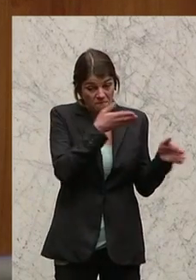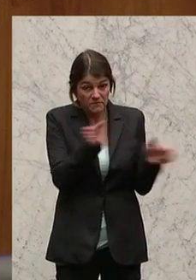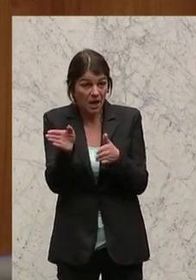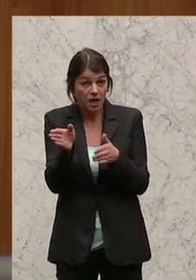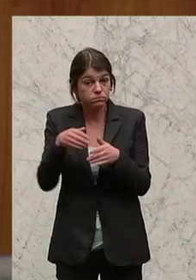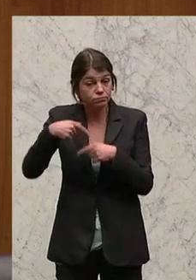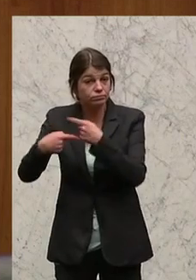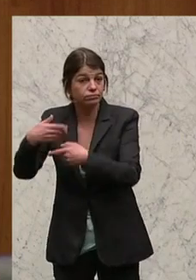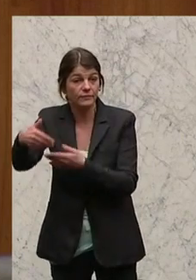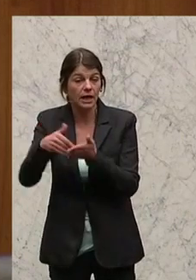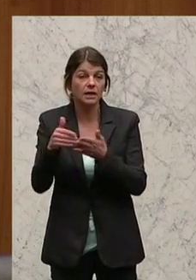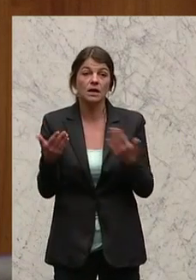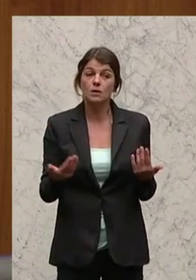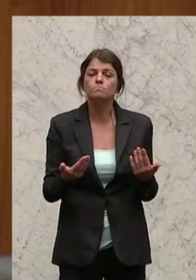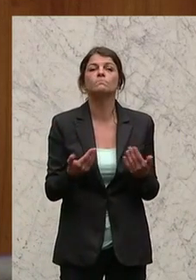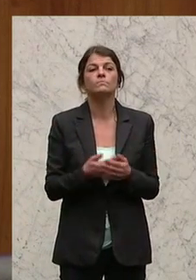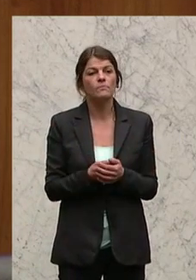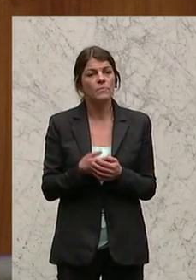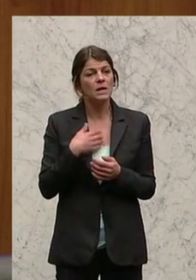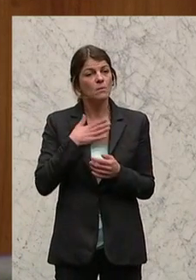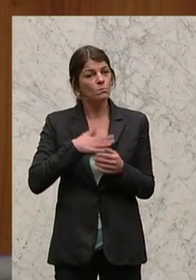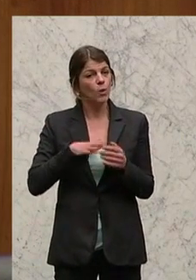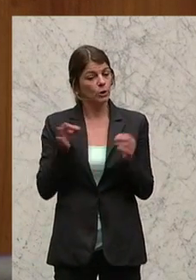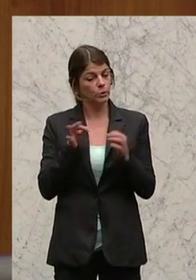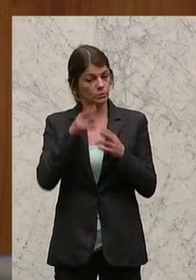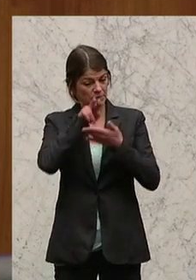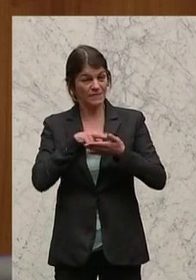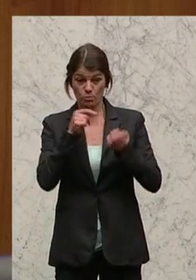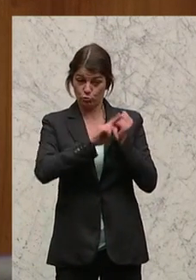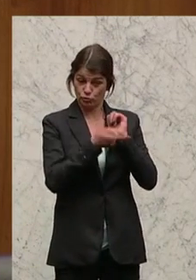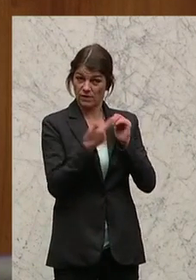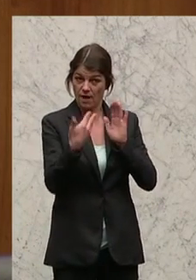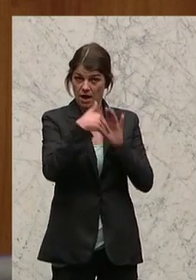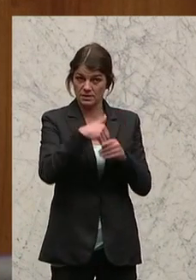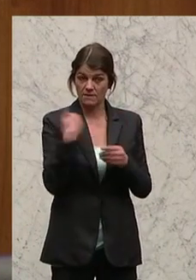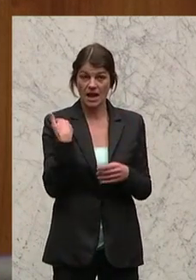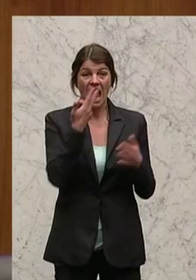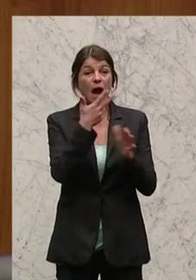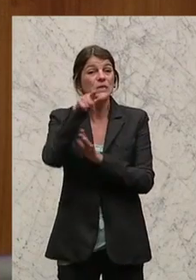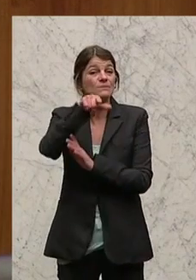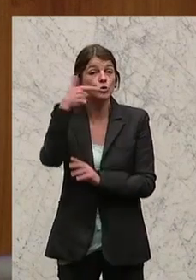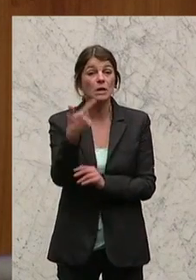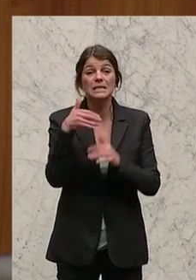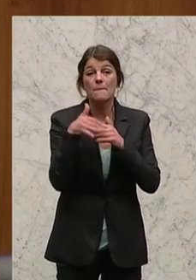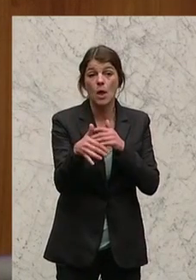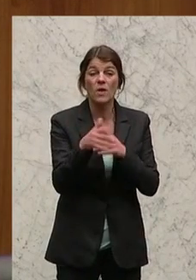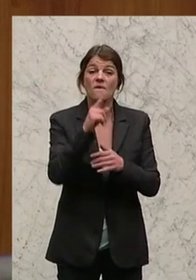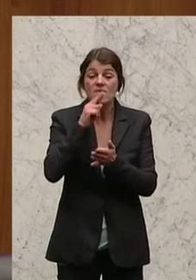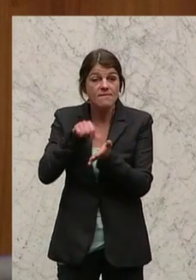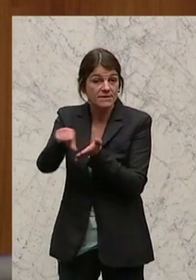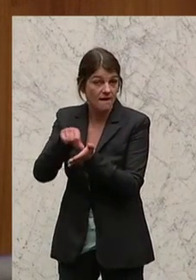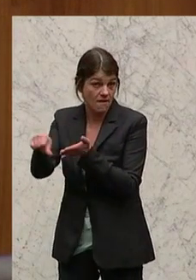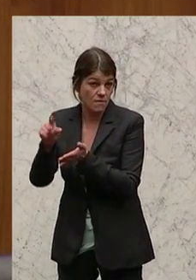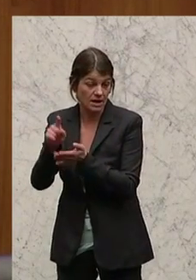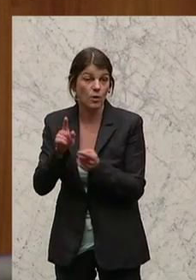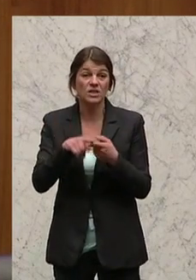möchte ich noch einmal aus dem Budget Ihnen zitieren. Wir haben um 827 Millionen weniger Auszahlungen